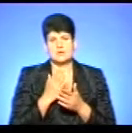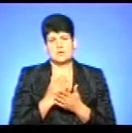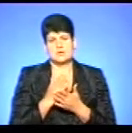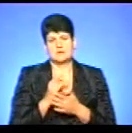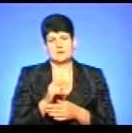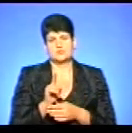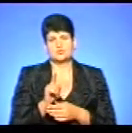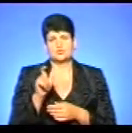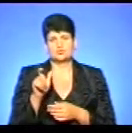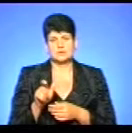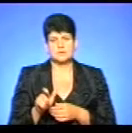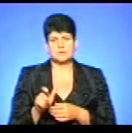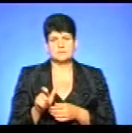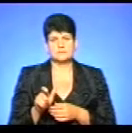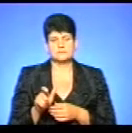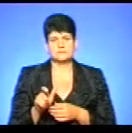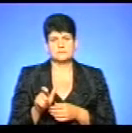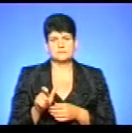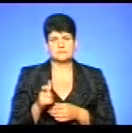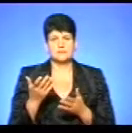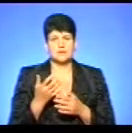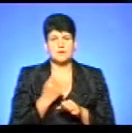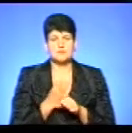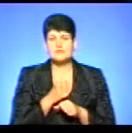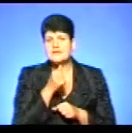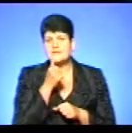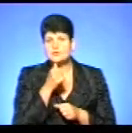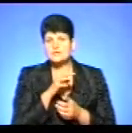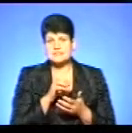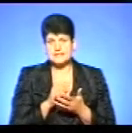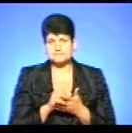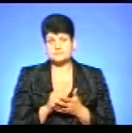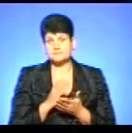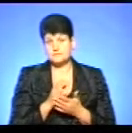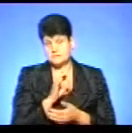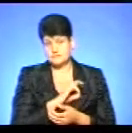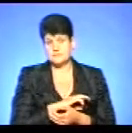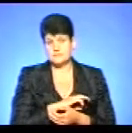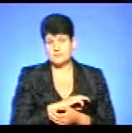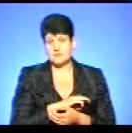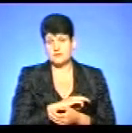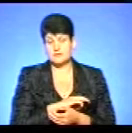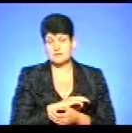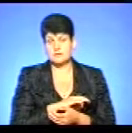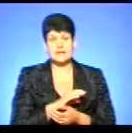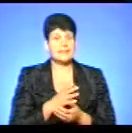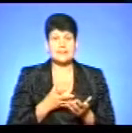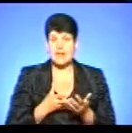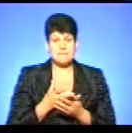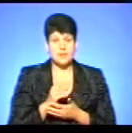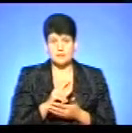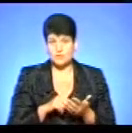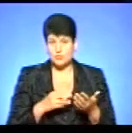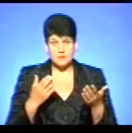людина, яка працює в тіньовій зайнятості, фактично має дохід, не сплачує взагалі податків,